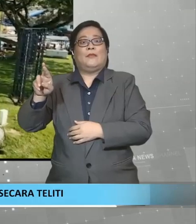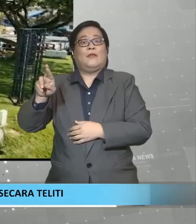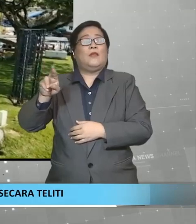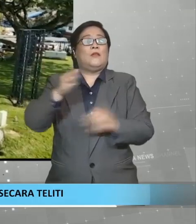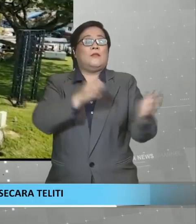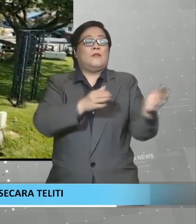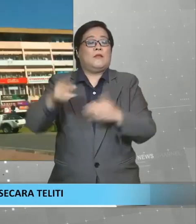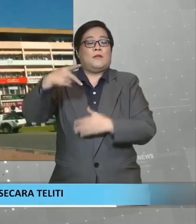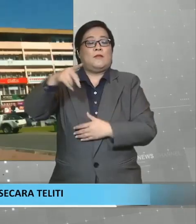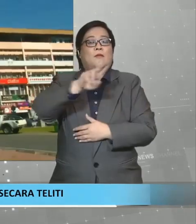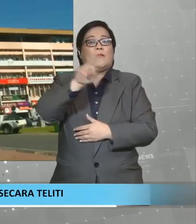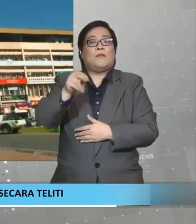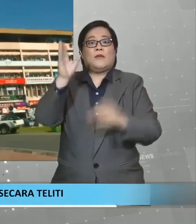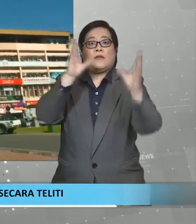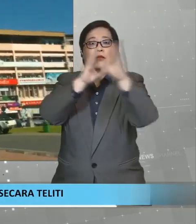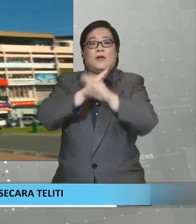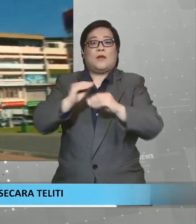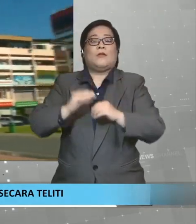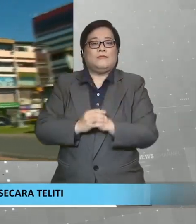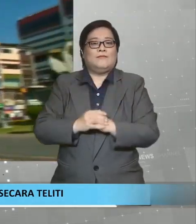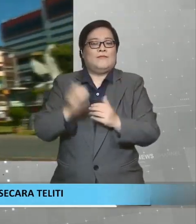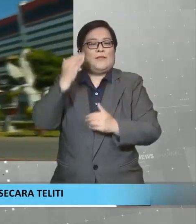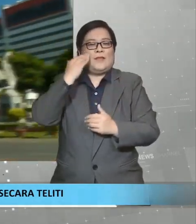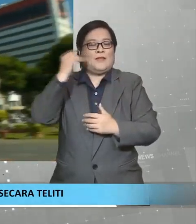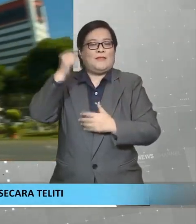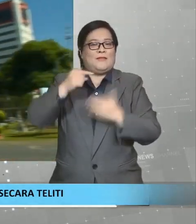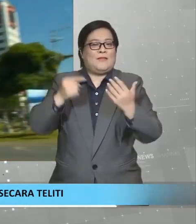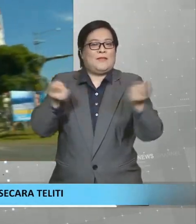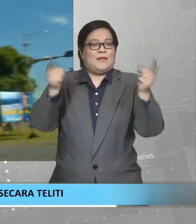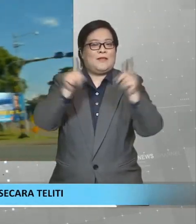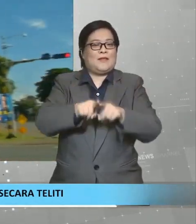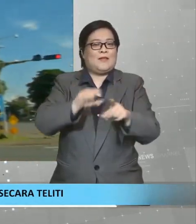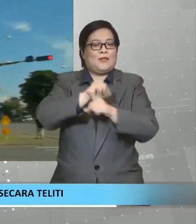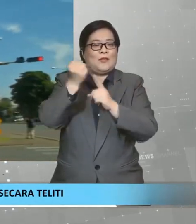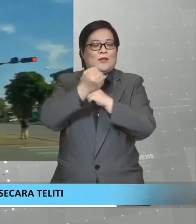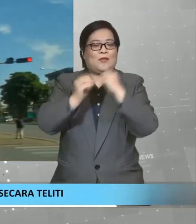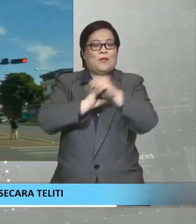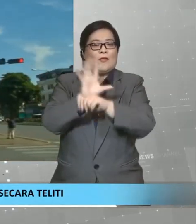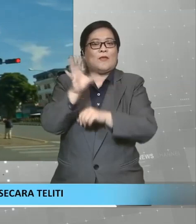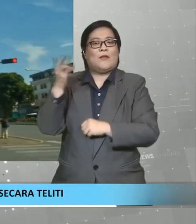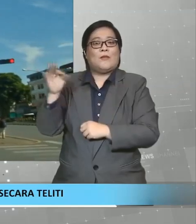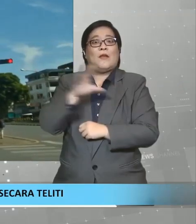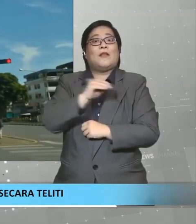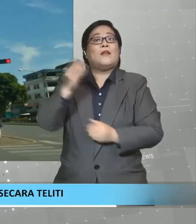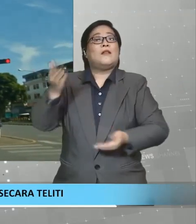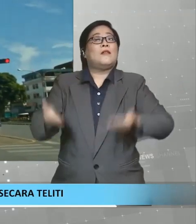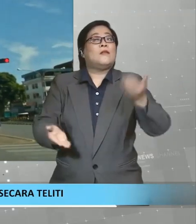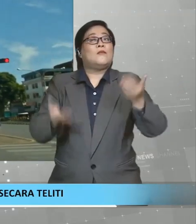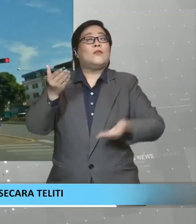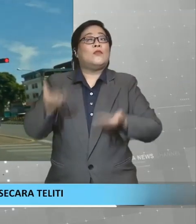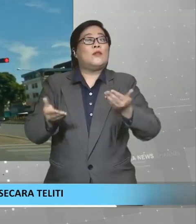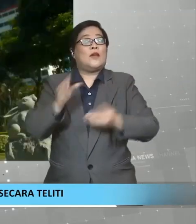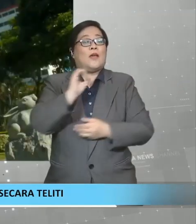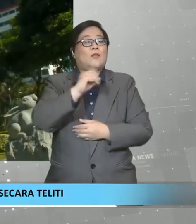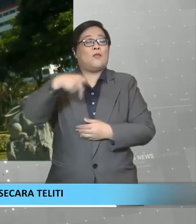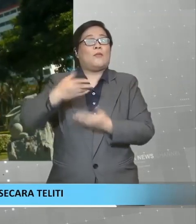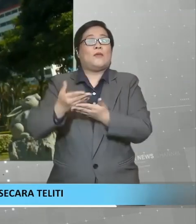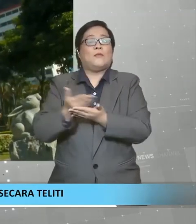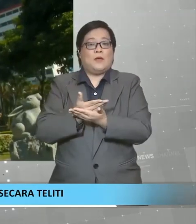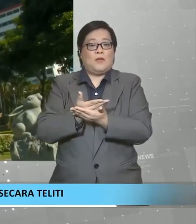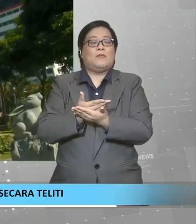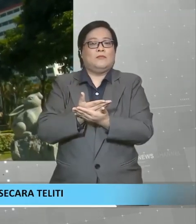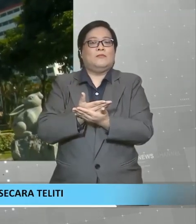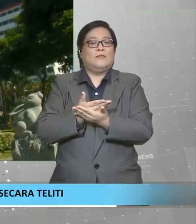melaksanakan PRN Sarawak dengan mengambil kira perkembangan semasa COVID-19 termasuk kemungkinan pengenalan SOP baru